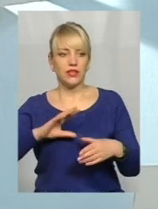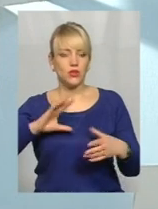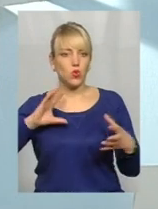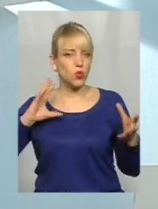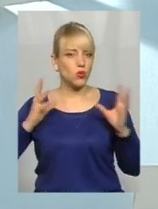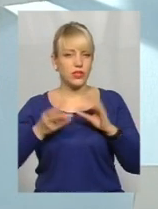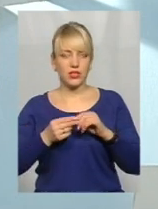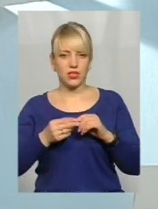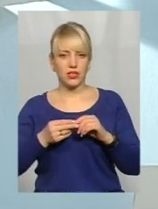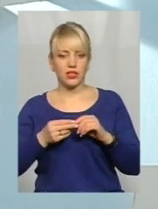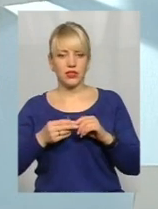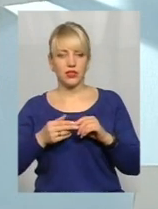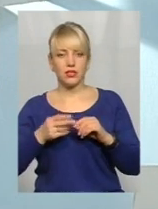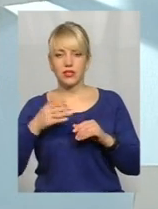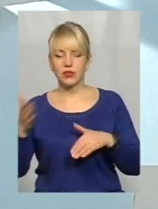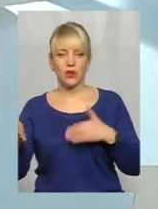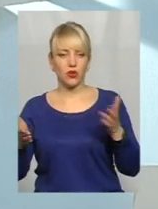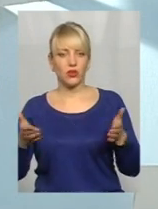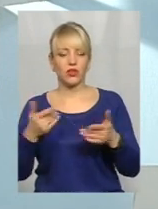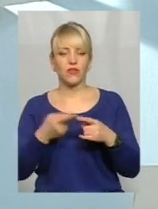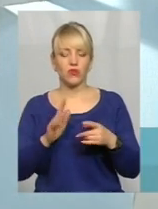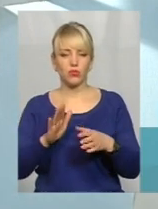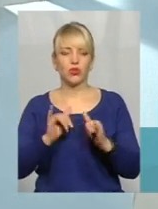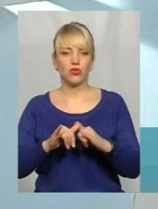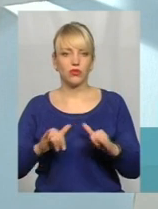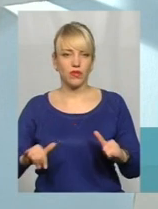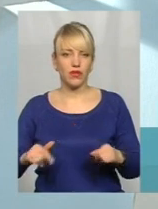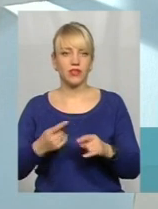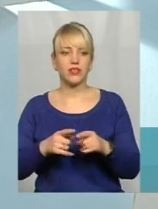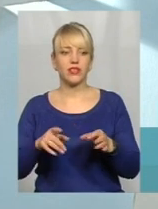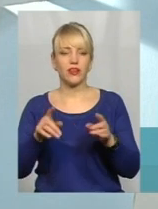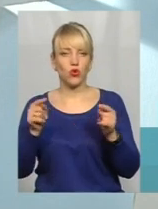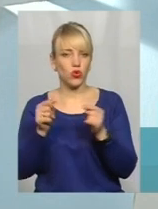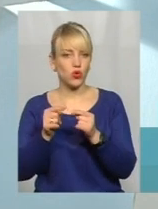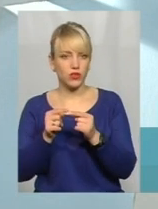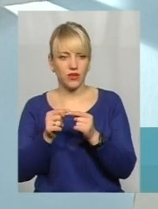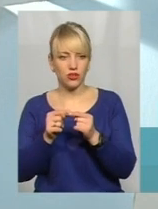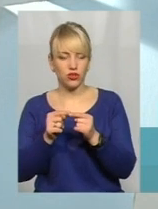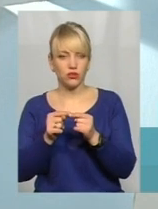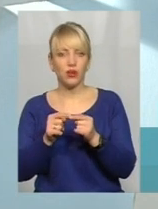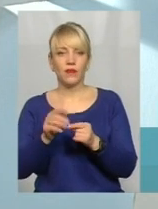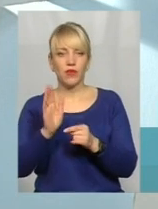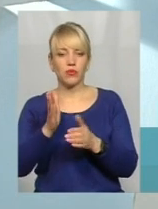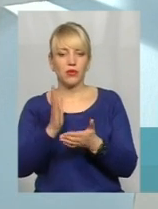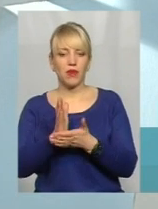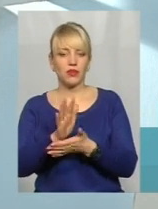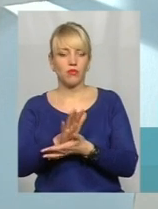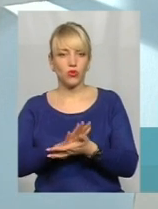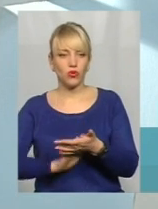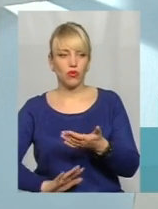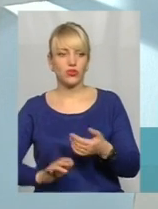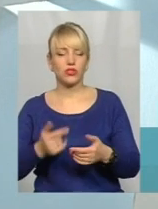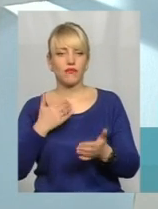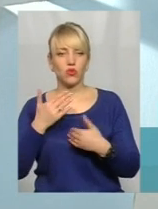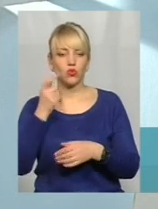спектрів. І воно буде розвиватися, воно однозначно матиме продовження. Відносно